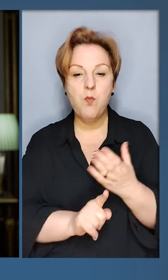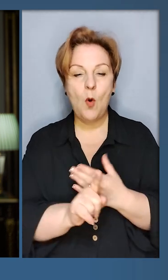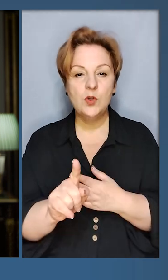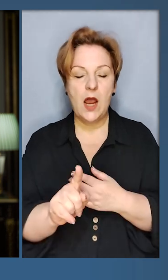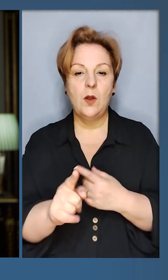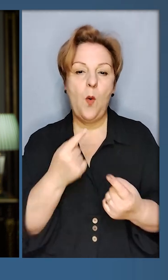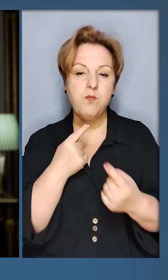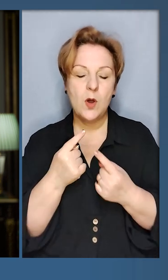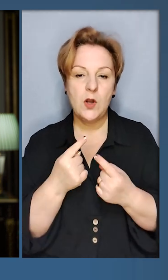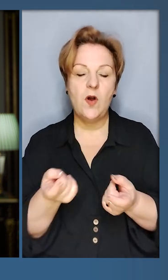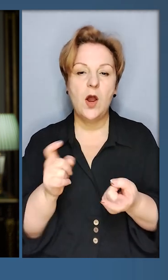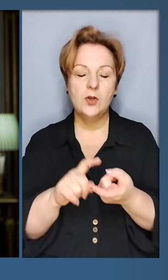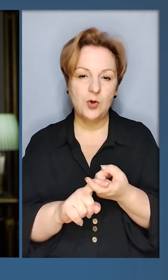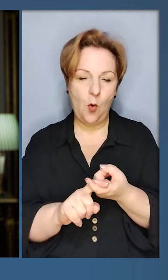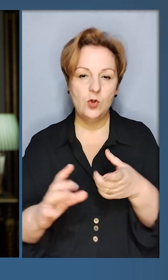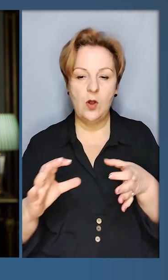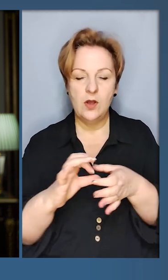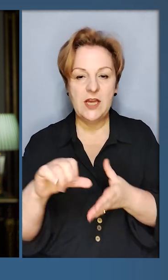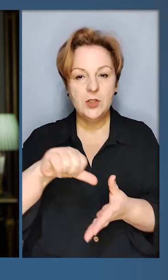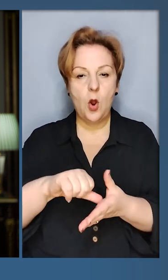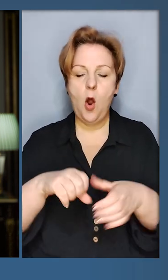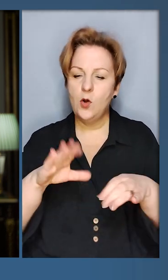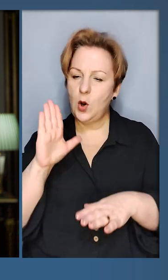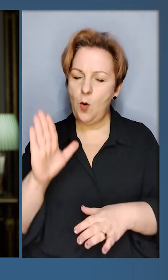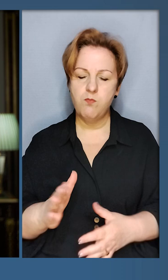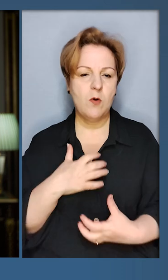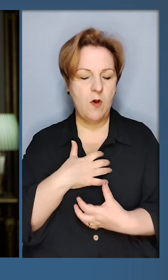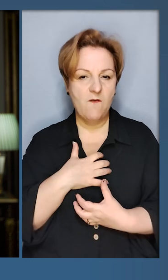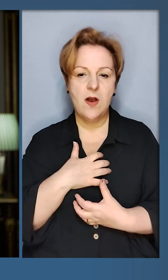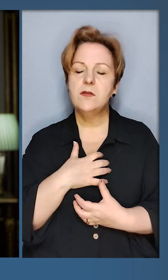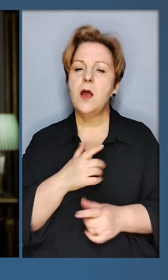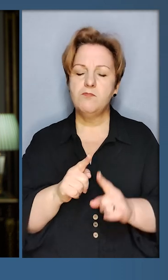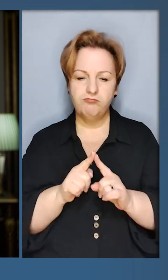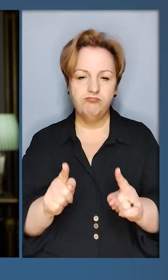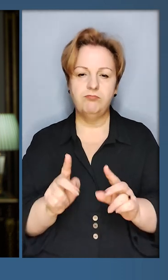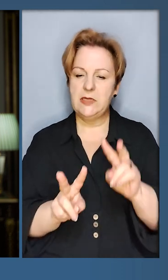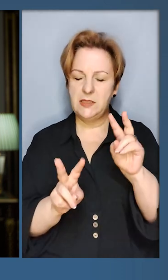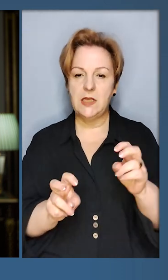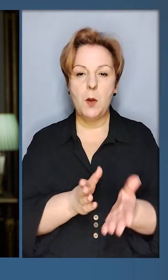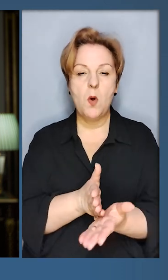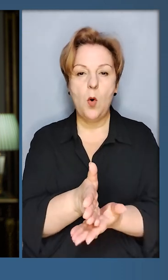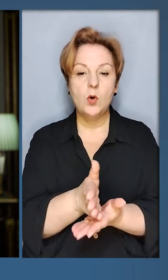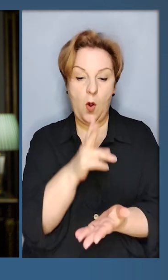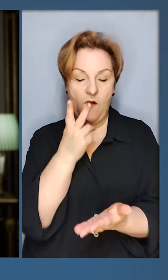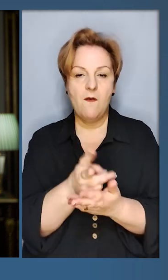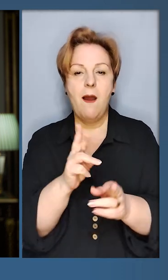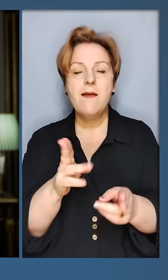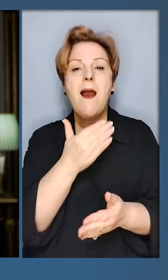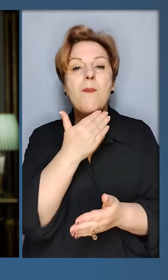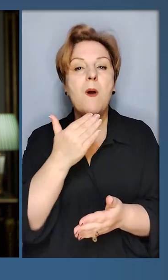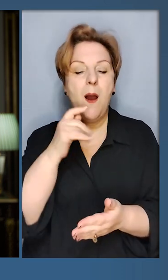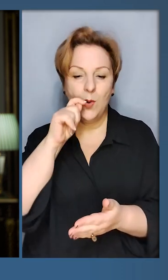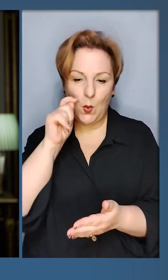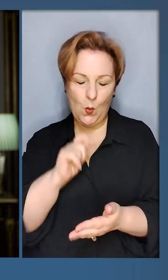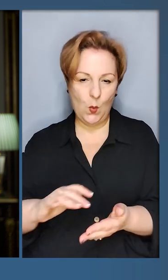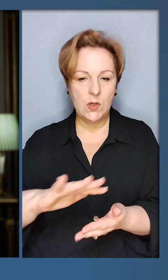щодо членства. Це рішення буде вагомим, дуже символічним кроком, який відображає, як багато Україна